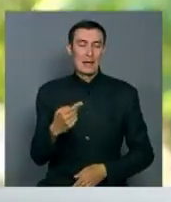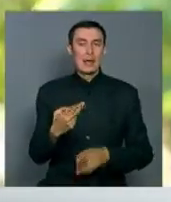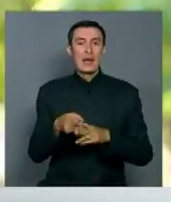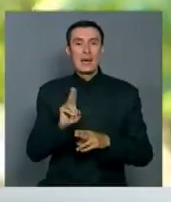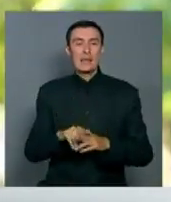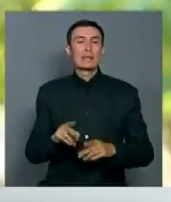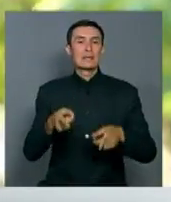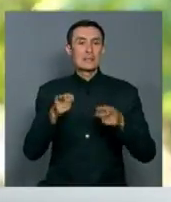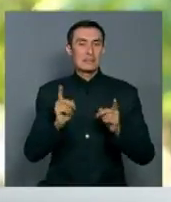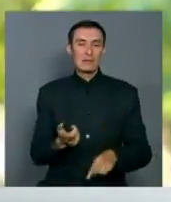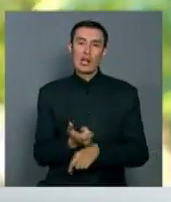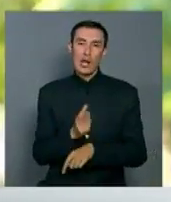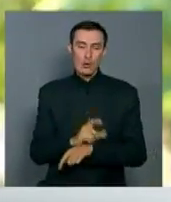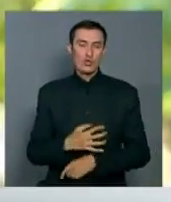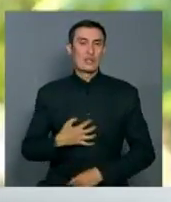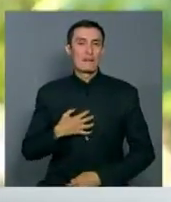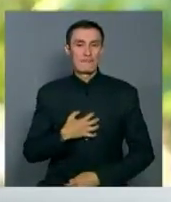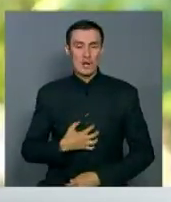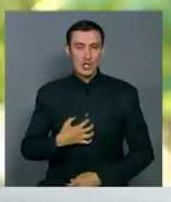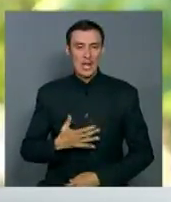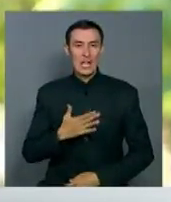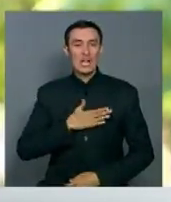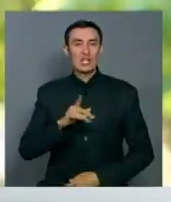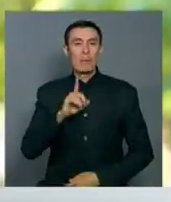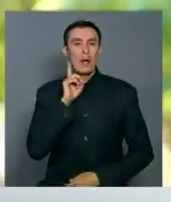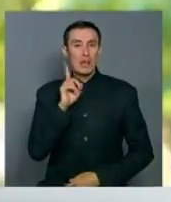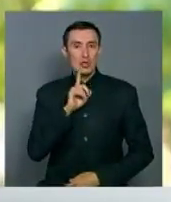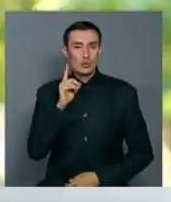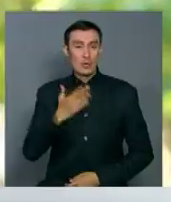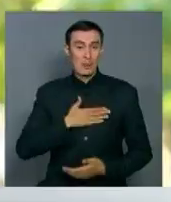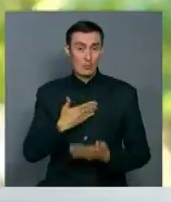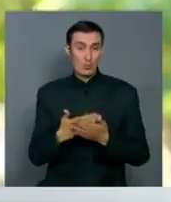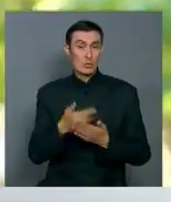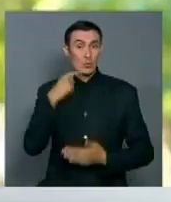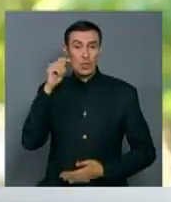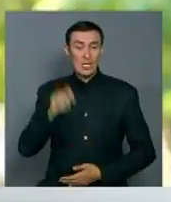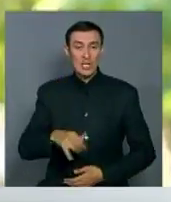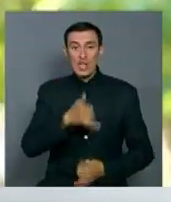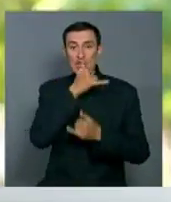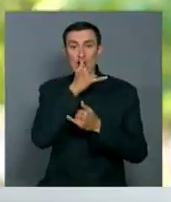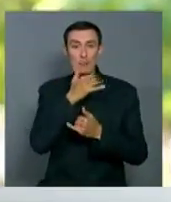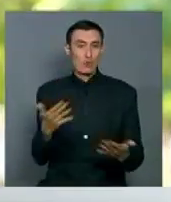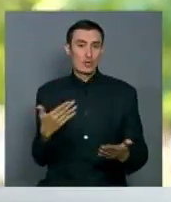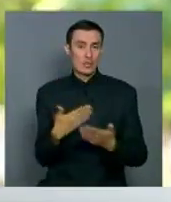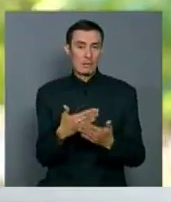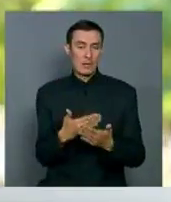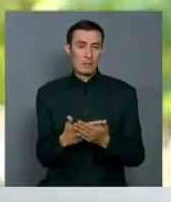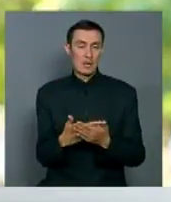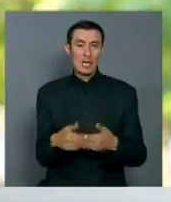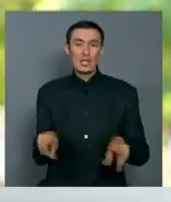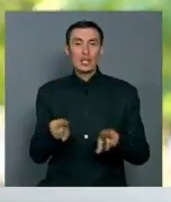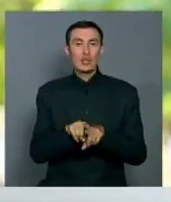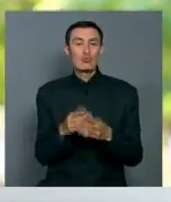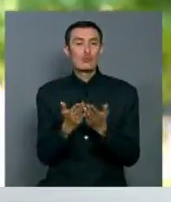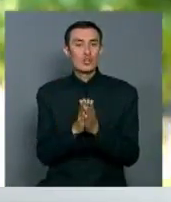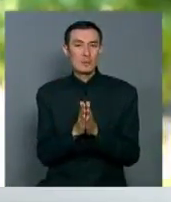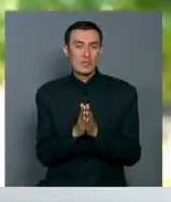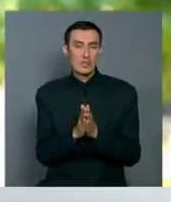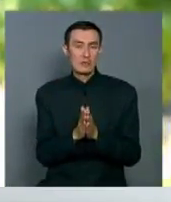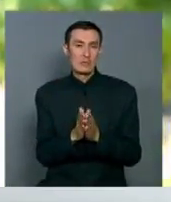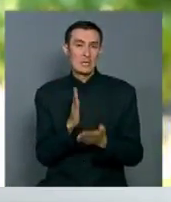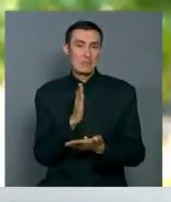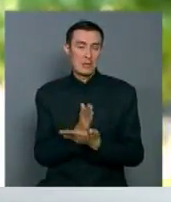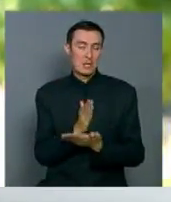Это действительно очень важно, потому что наша молодежь украинская, она не имеет возможности иметь эти учебники под рукой.